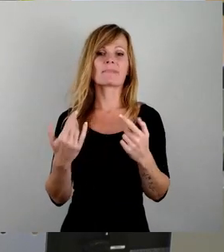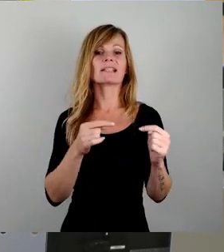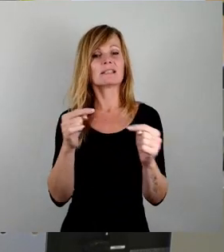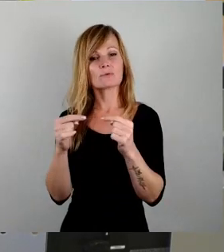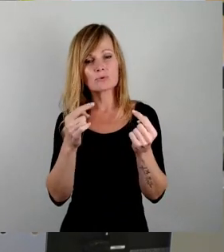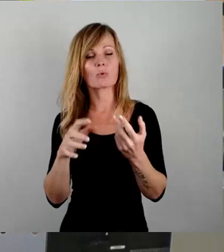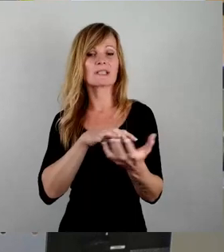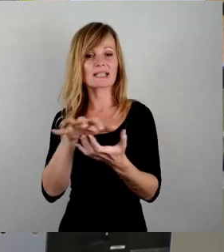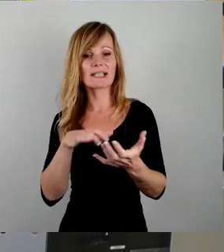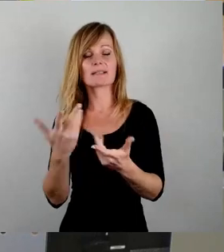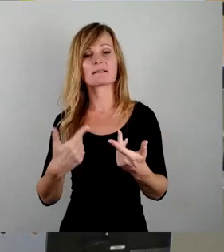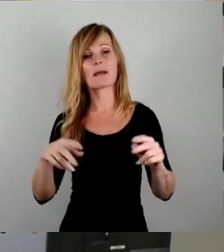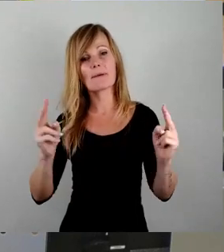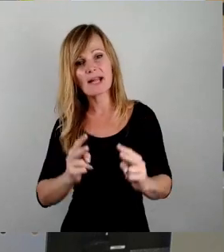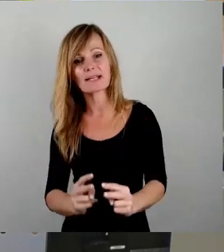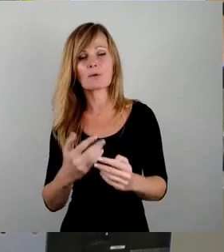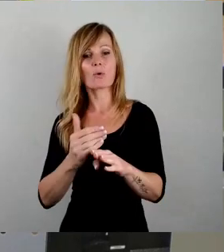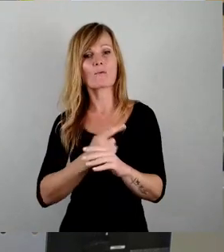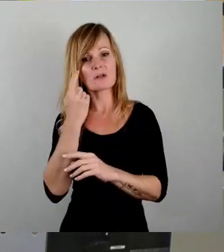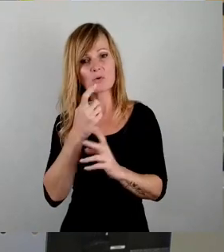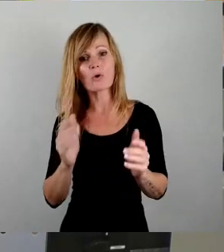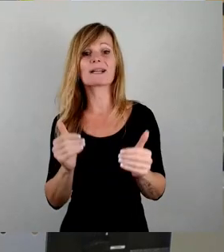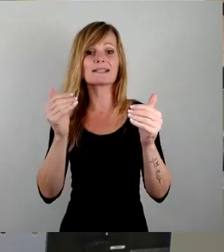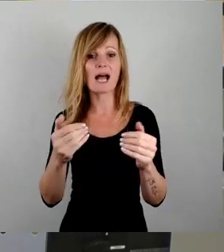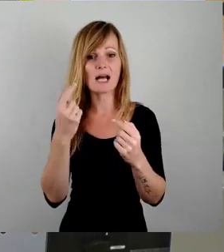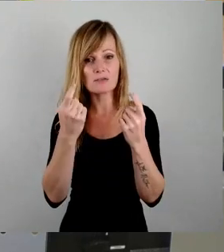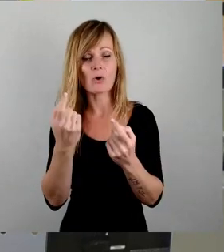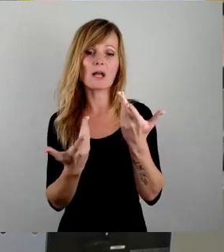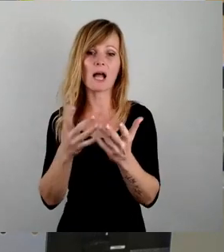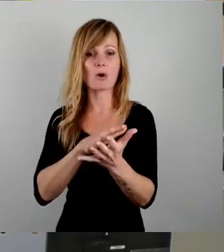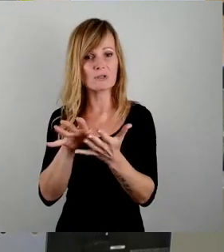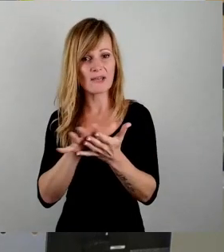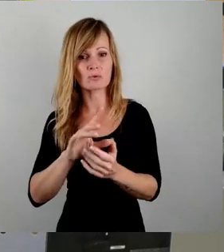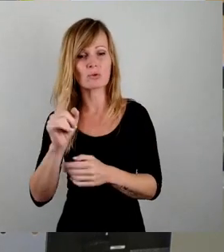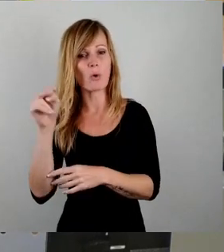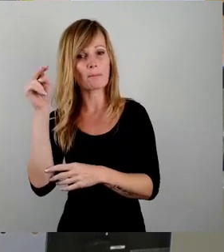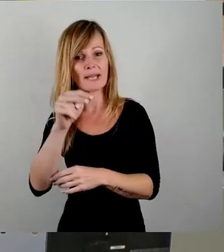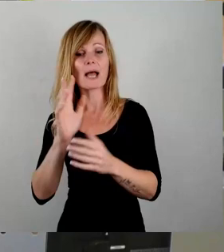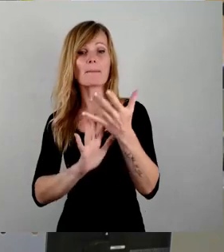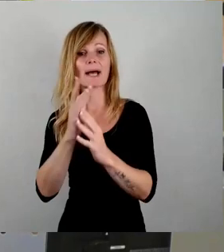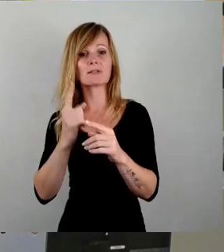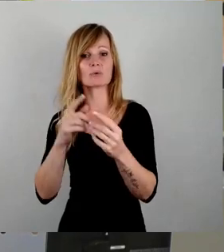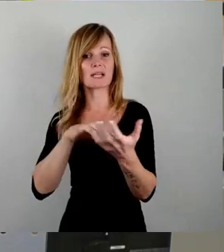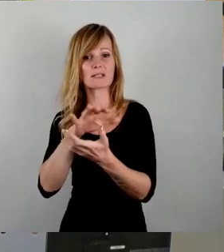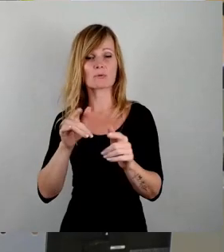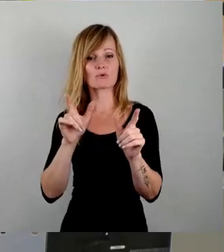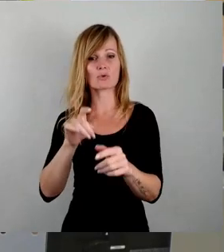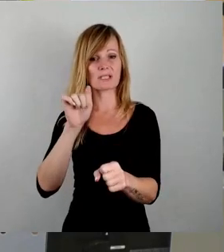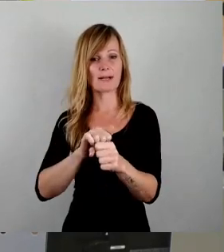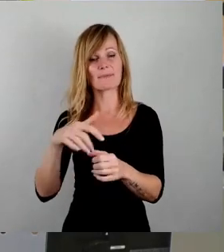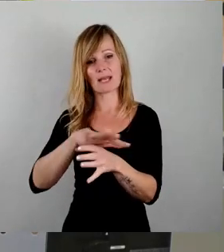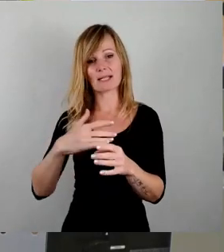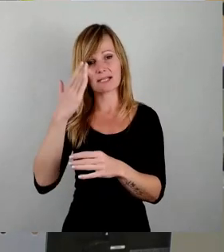und gegebenenfalls auch Nachsorge bzw. Auswertung ist der Blick auf das Brand- und Katastrophenschutz am Landeshauptstadt natürlich